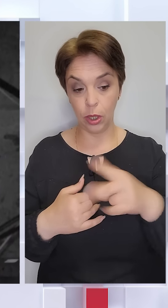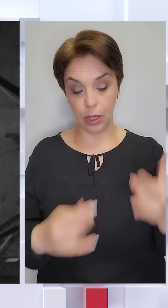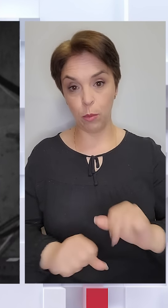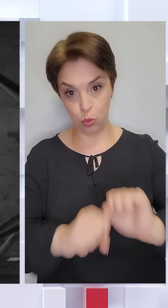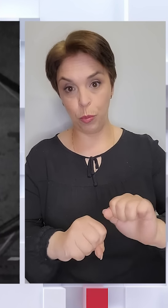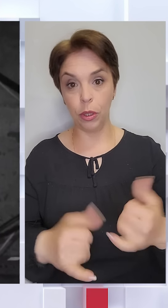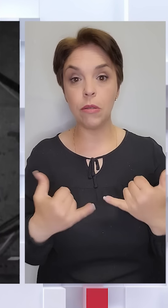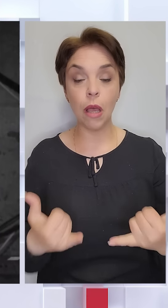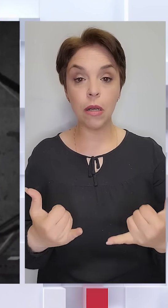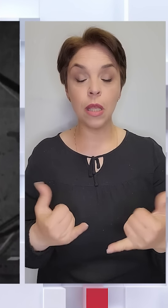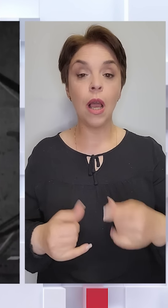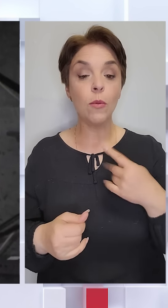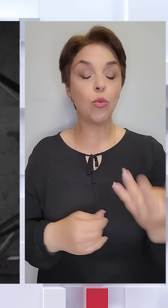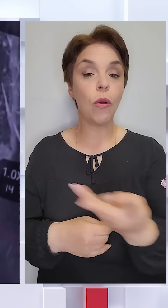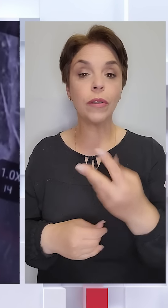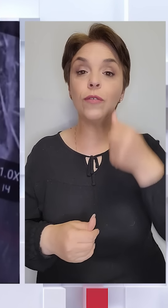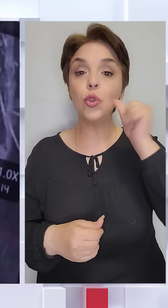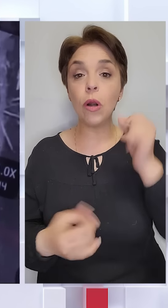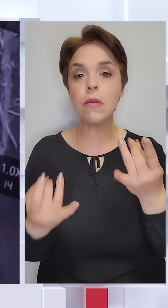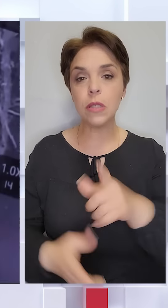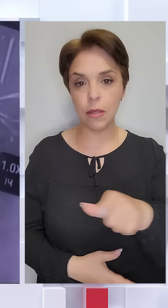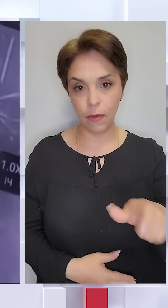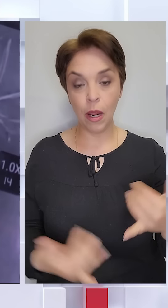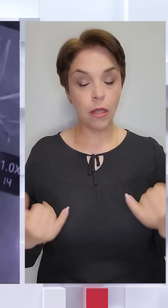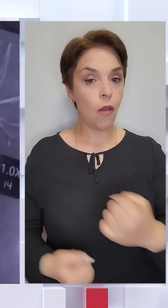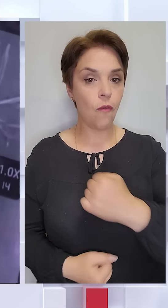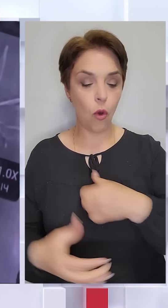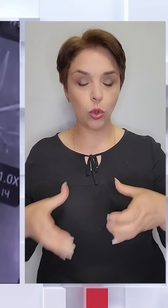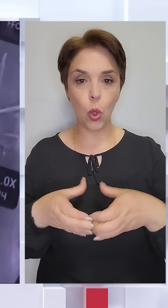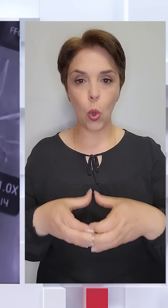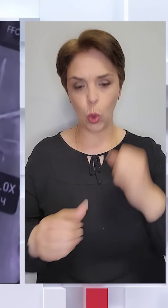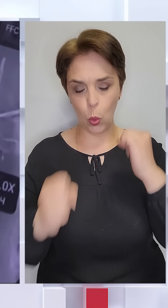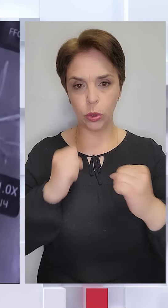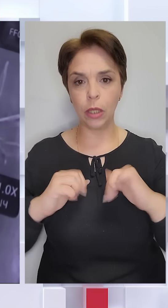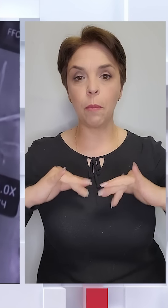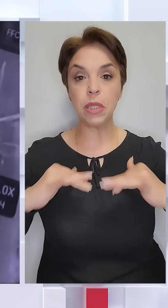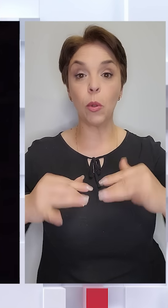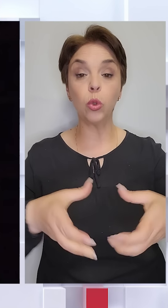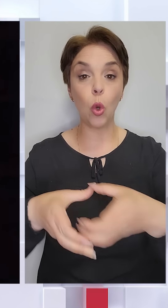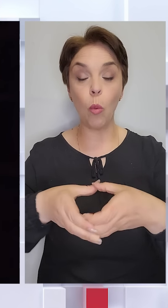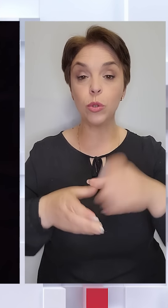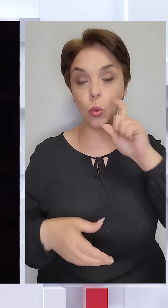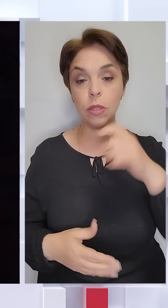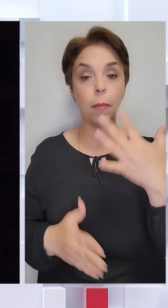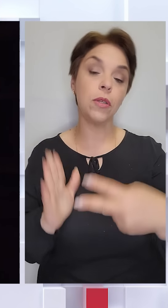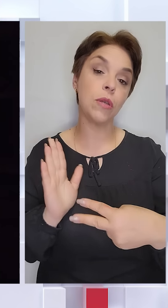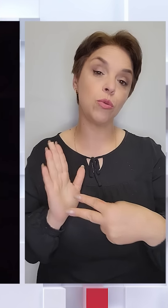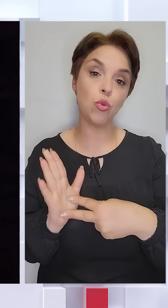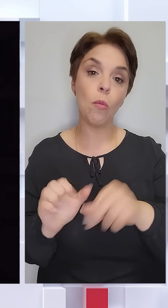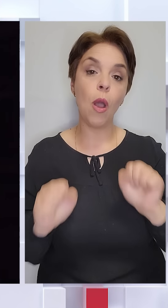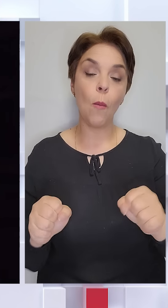Більшість у тім квартетів – вчорашні цивільні, нині воїни роти ударних безпілотних авіаційних комплексів української 57-ї